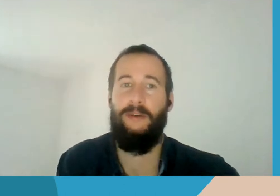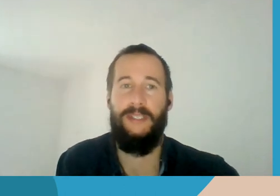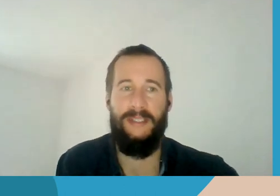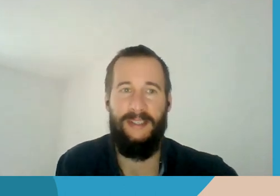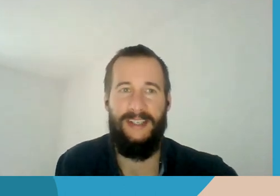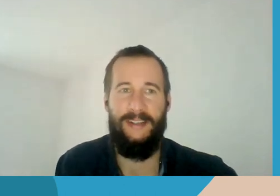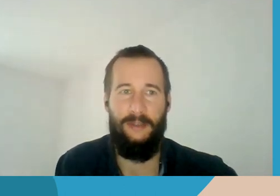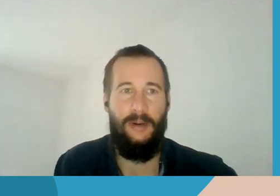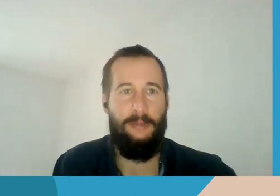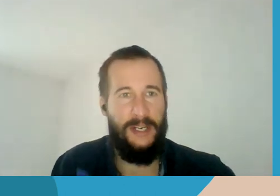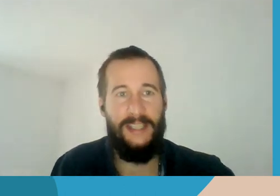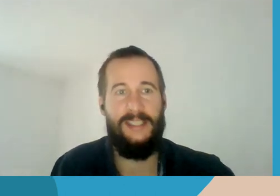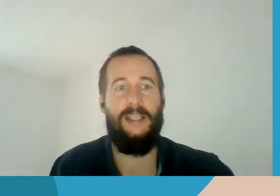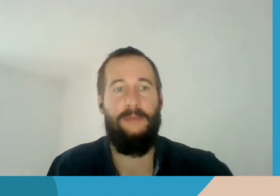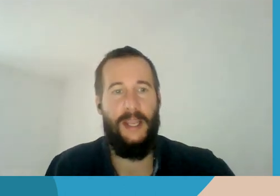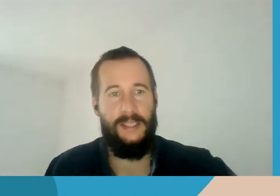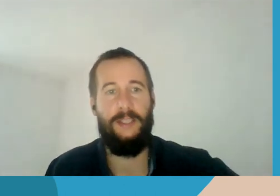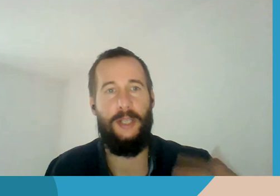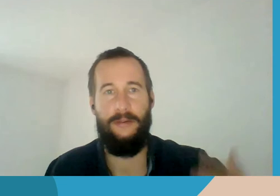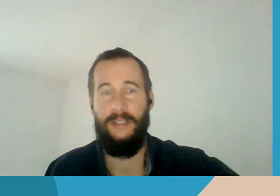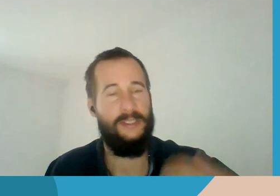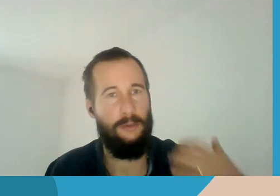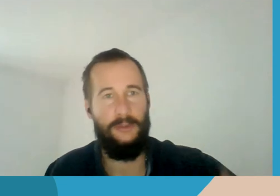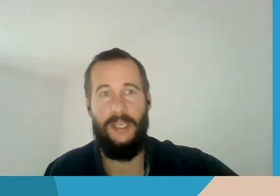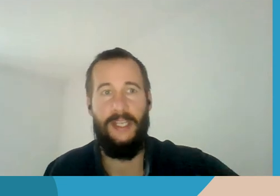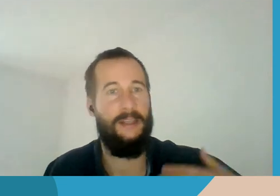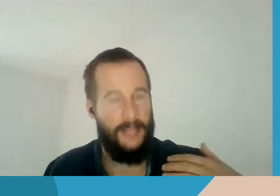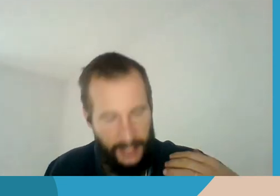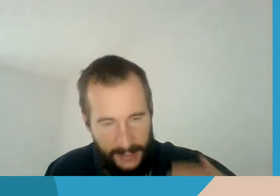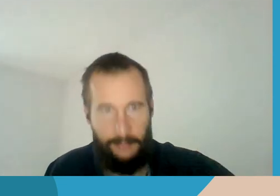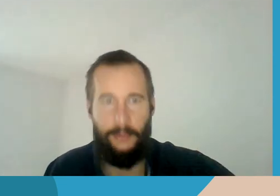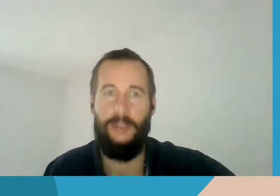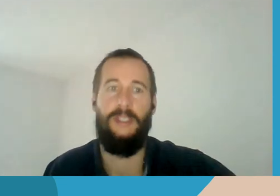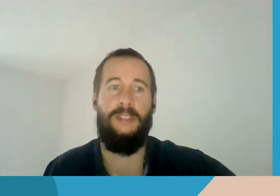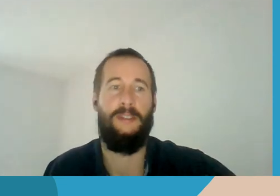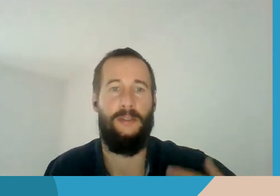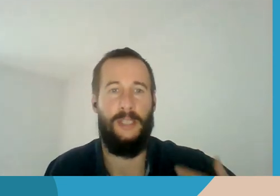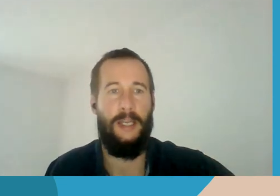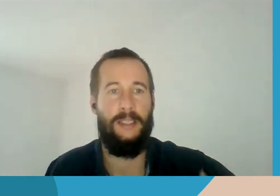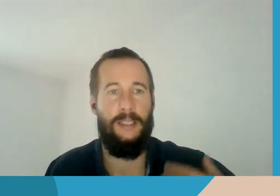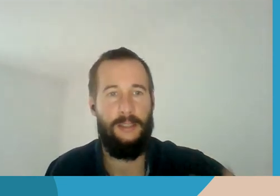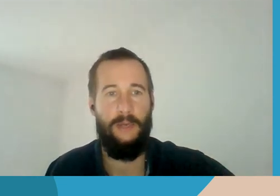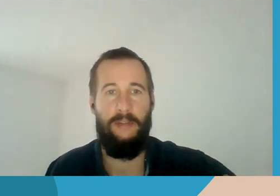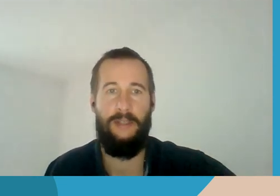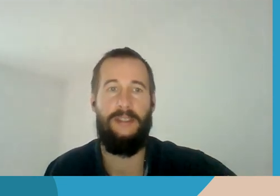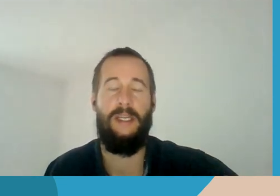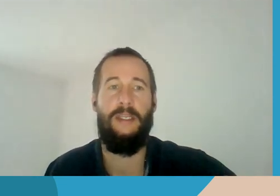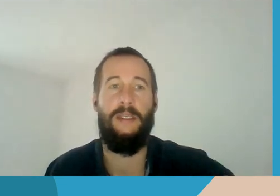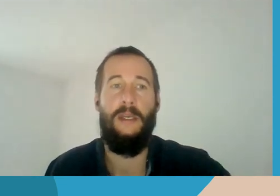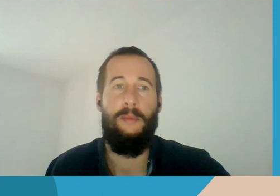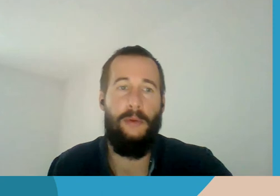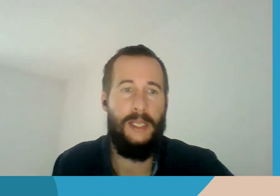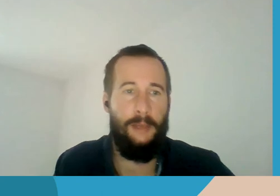Na, žinot, aš į šitą klausimą aš gal nelabai atsakysiu, nes galbūt man tai nėra pats svarbiausias prioritetas. Taip,